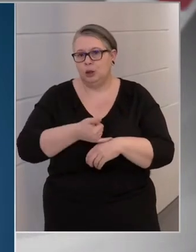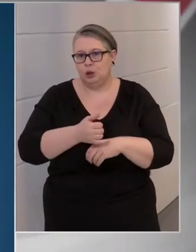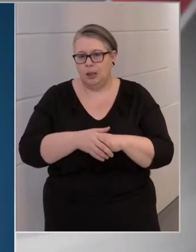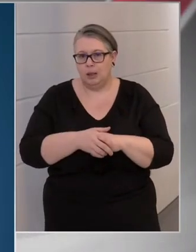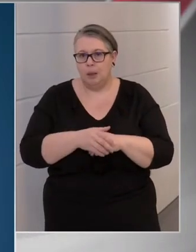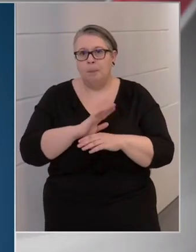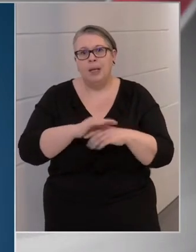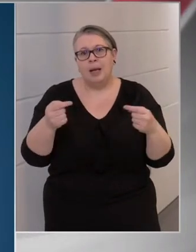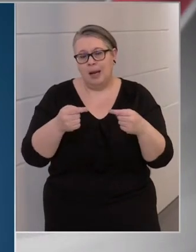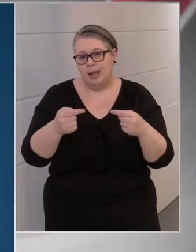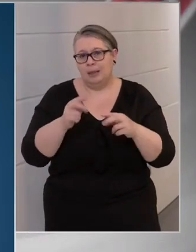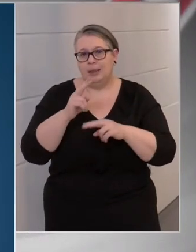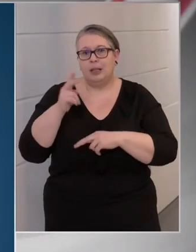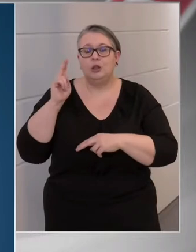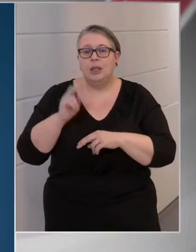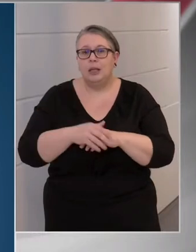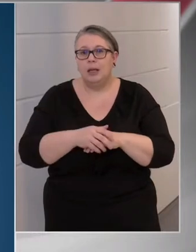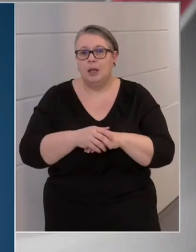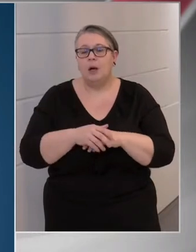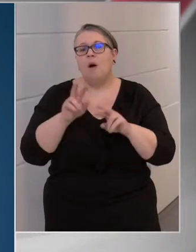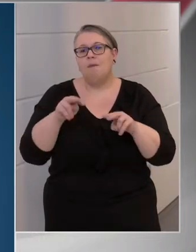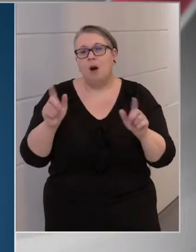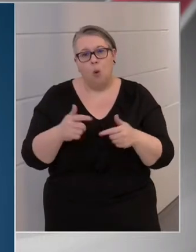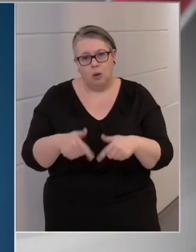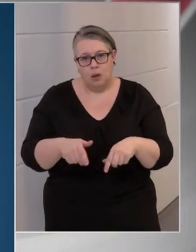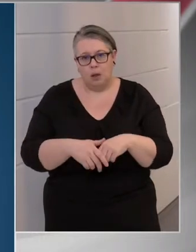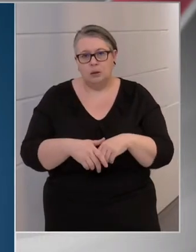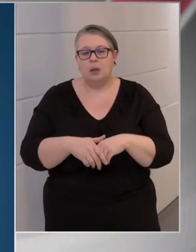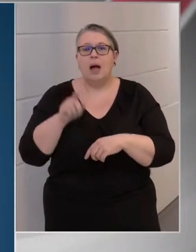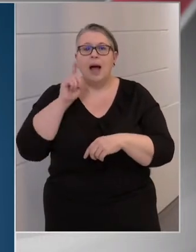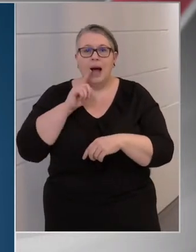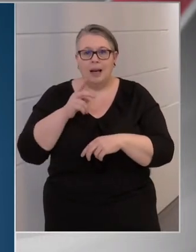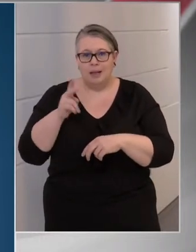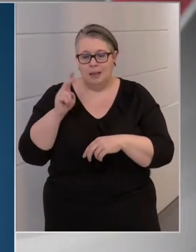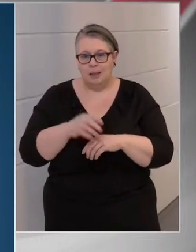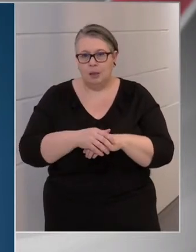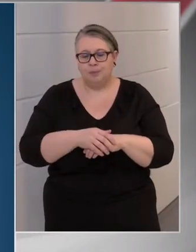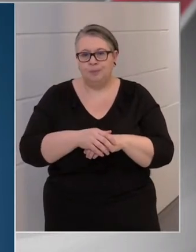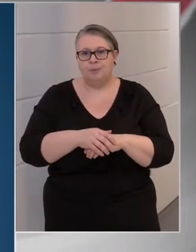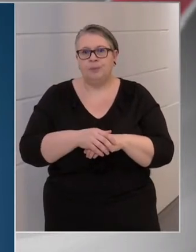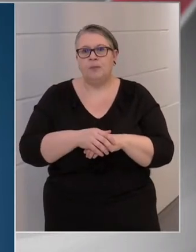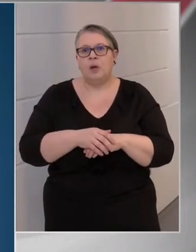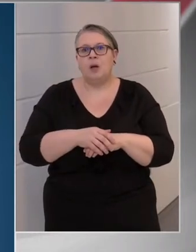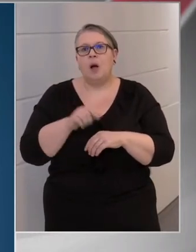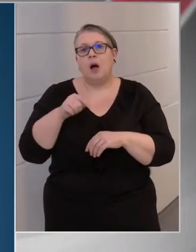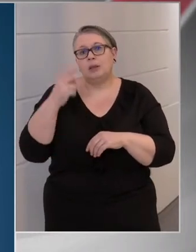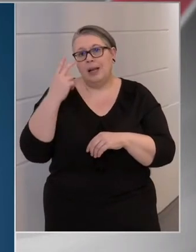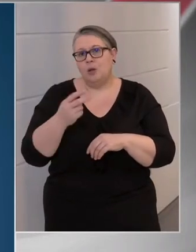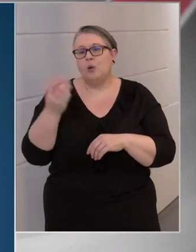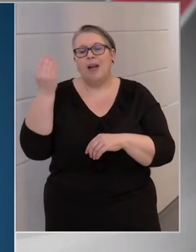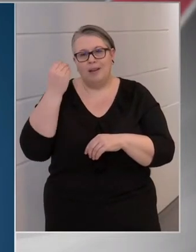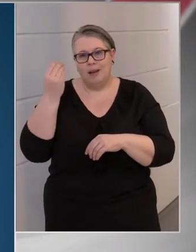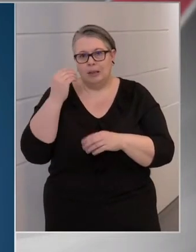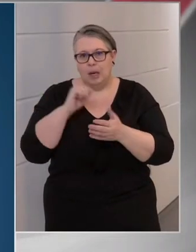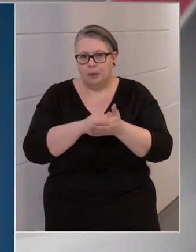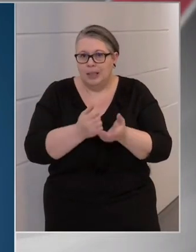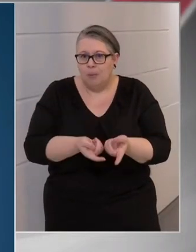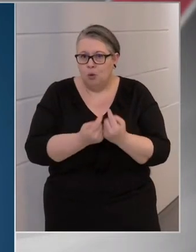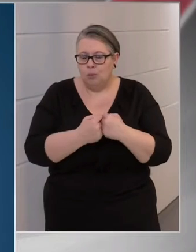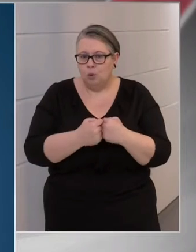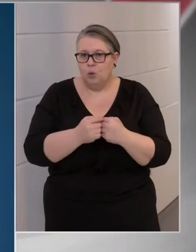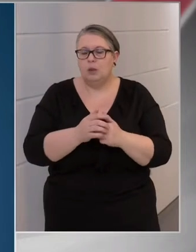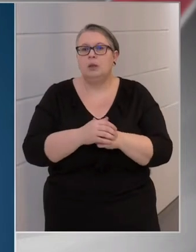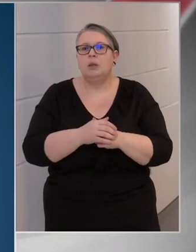minden ezzel ellentétes hír, az valótlanság állhír. Azt látjuk egyértelműen a számokból,